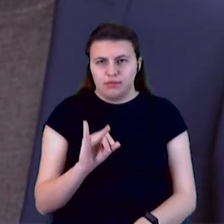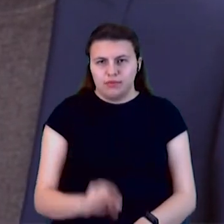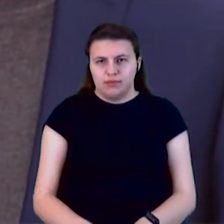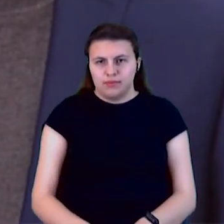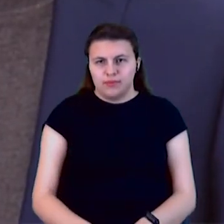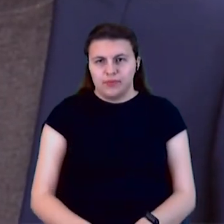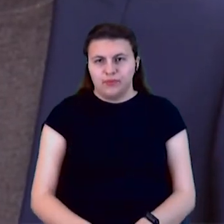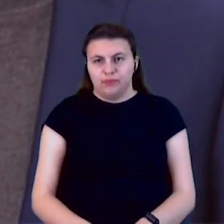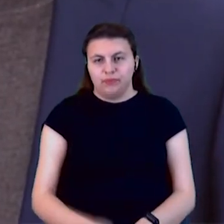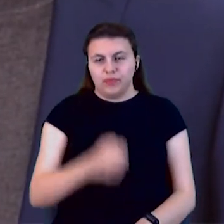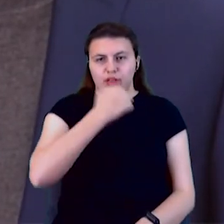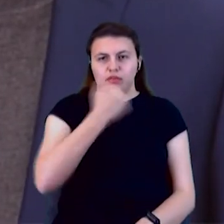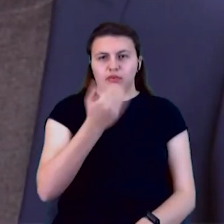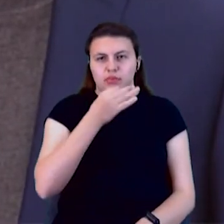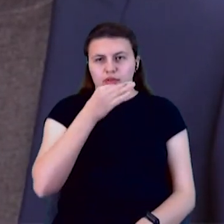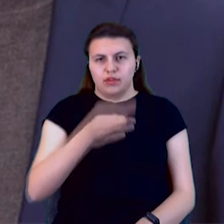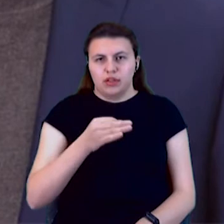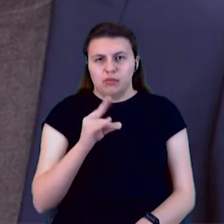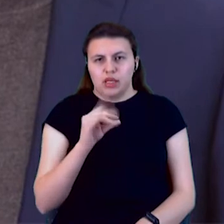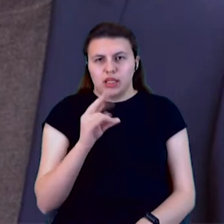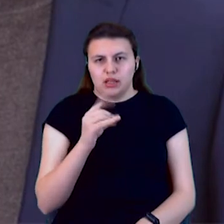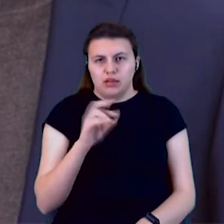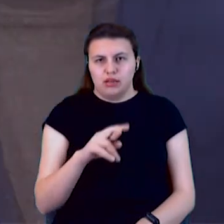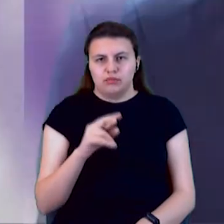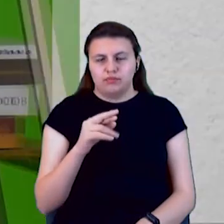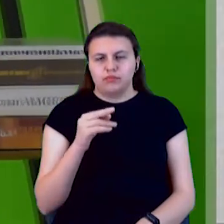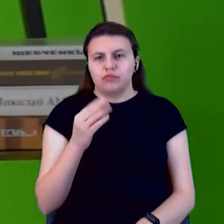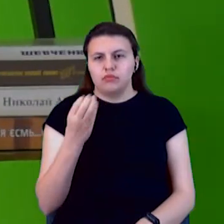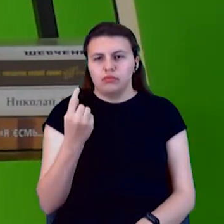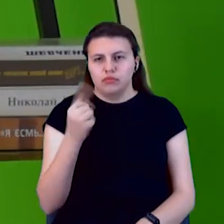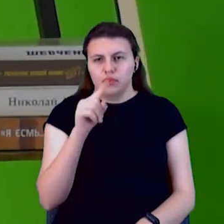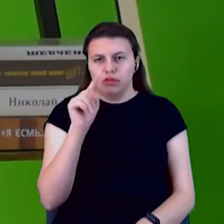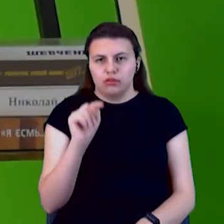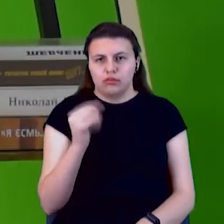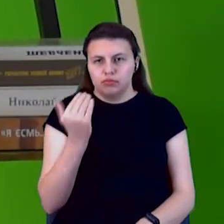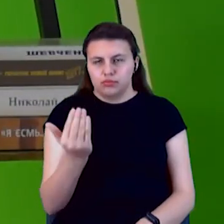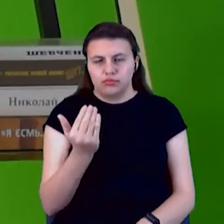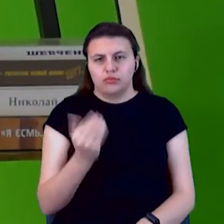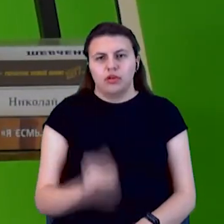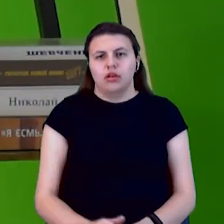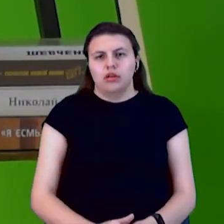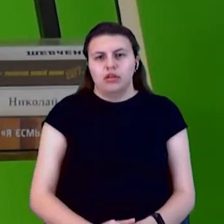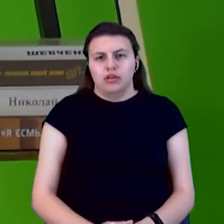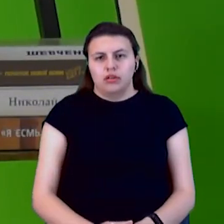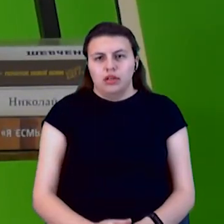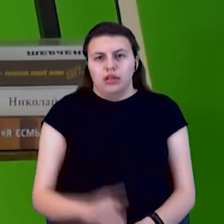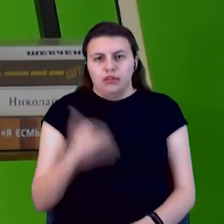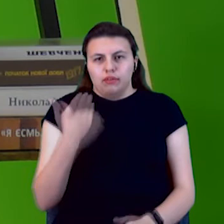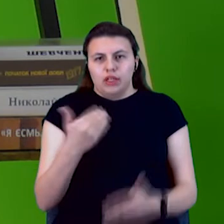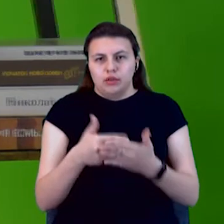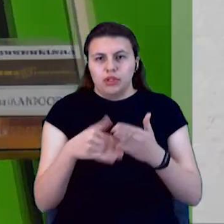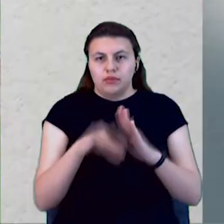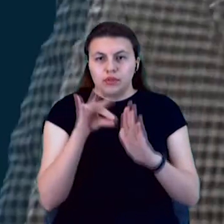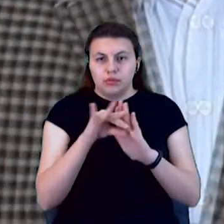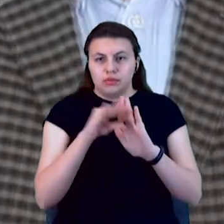Дякую вам за відповідь, пане Ілля. Пане Володимире, ще одне запитання по вашій передвиборчій програмі вам. У вашій передвиборчій програмі є